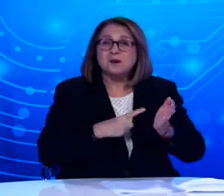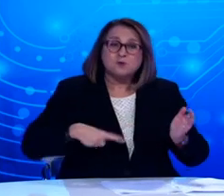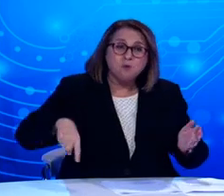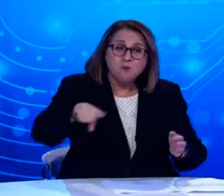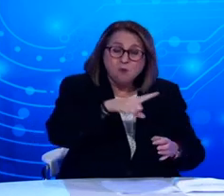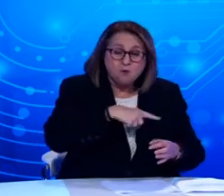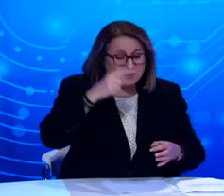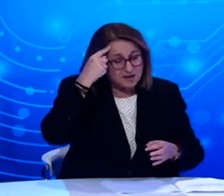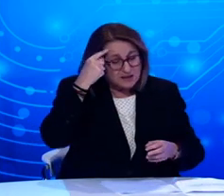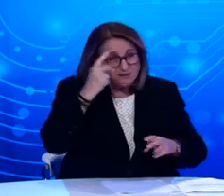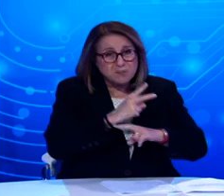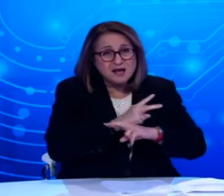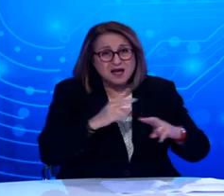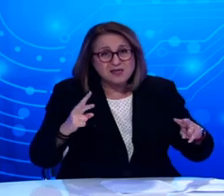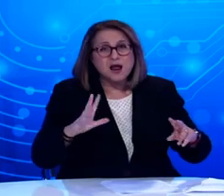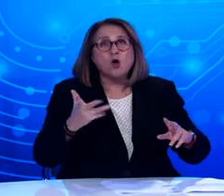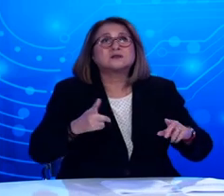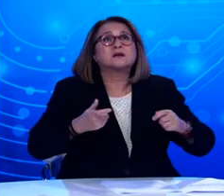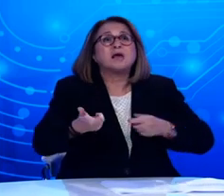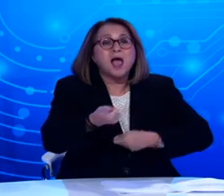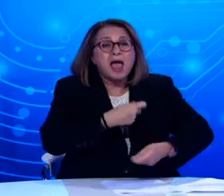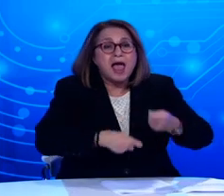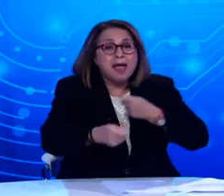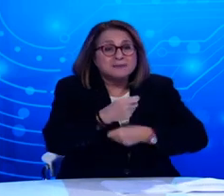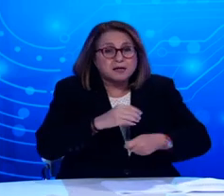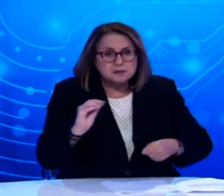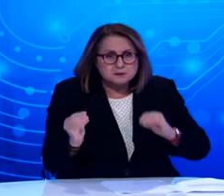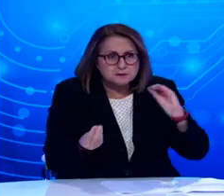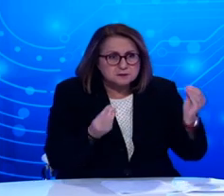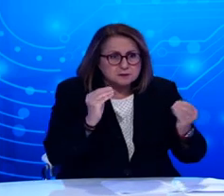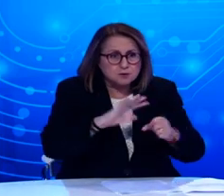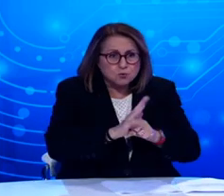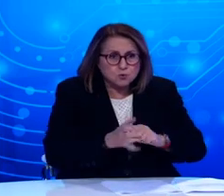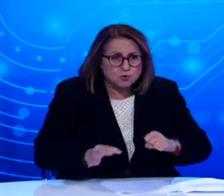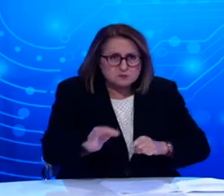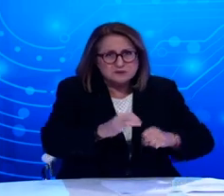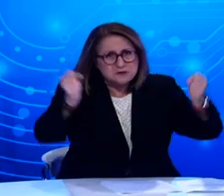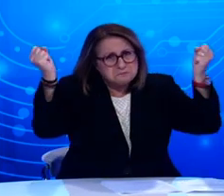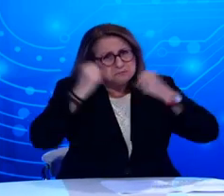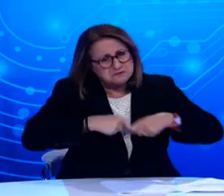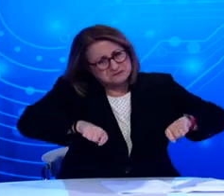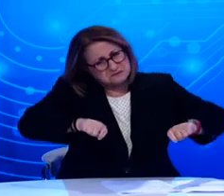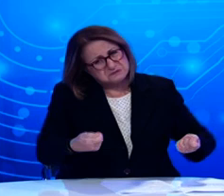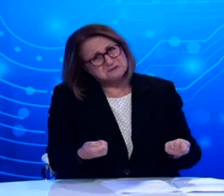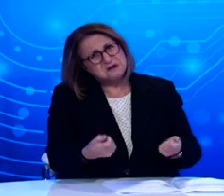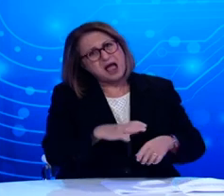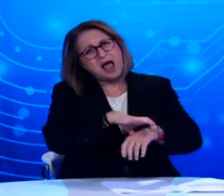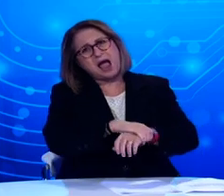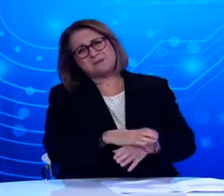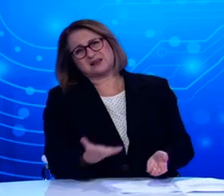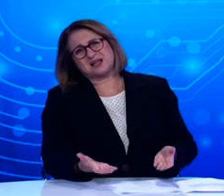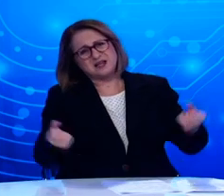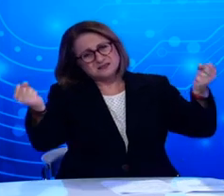ξεκάθαρο, ότι το κλείσμα μιας επιχείρησης λόγω συρροής κρουσμάτων είναι σε βάρος όλων. Η ευθύνη τήρηση των υγειονομικών μέτρων στους